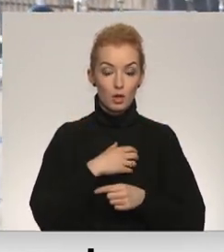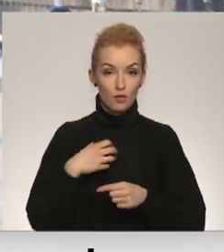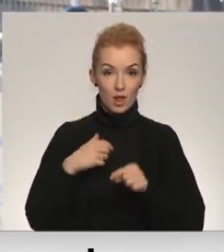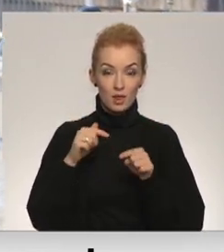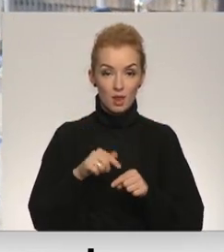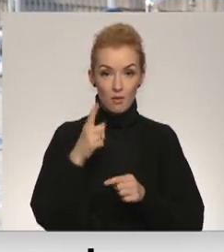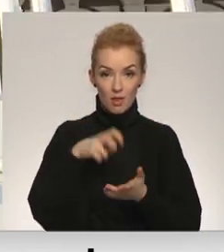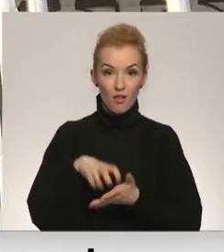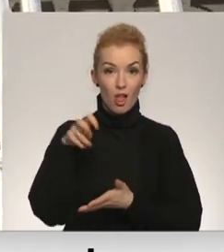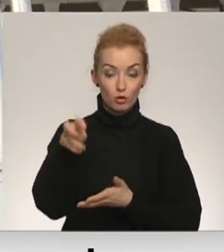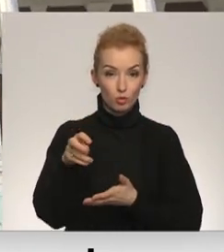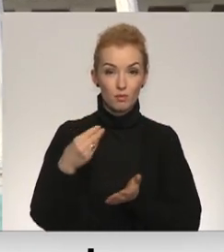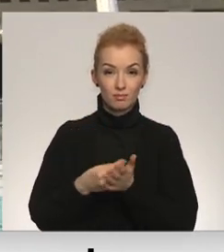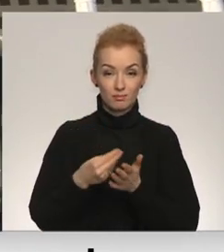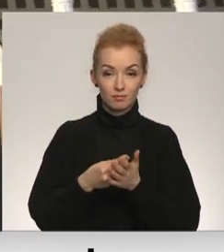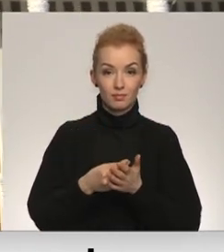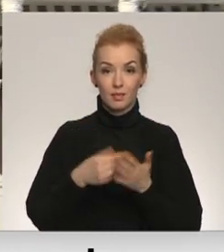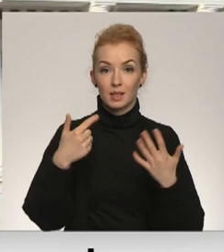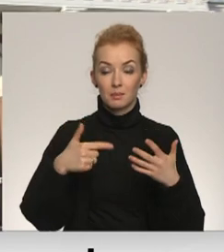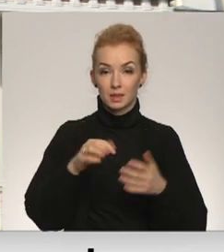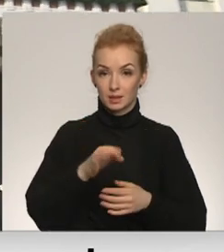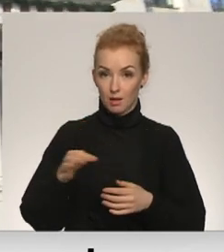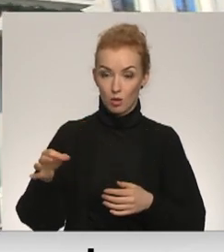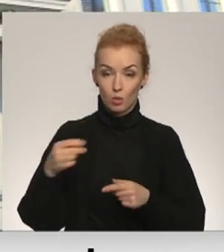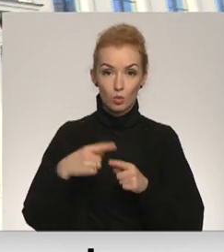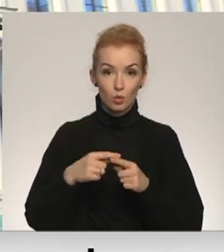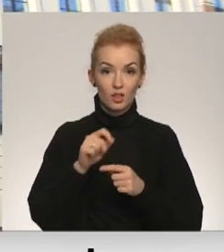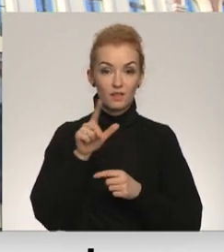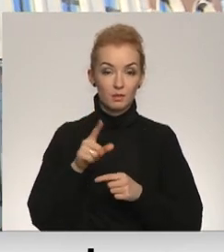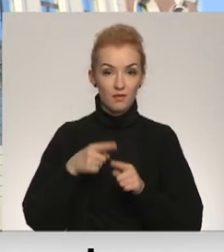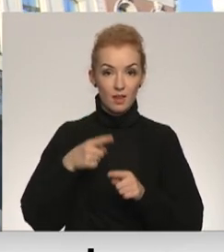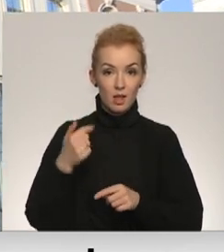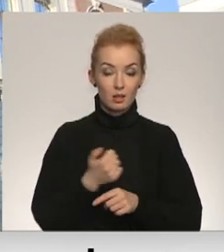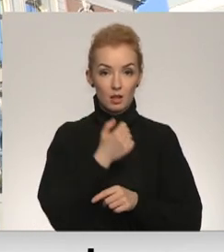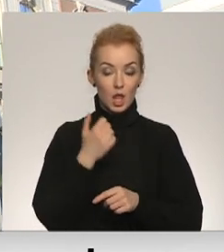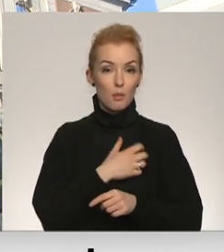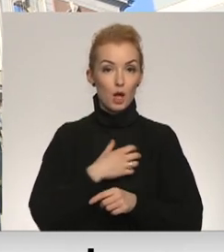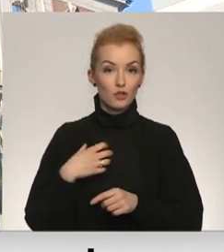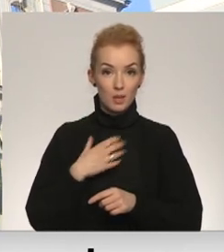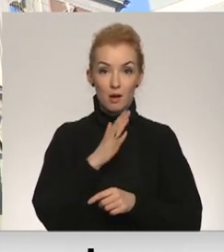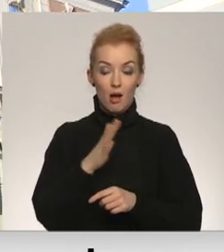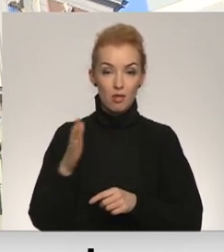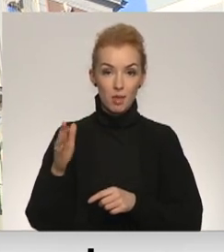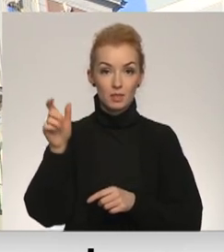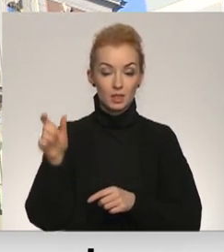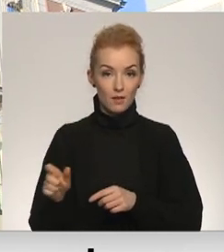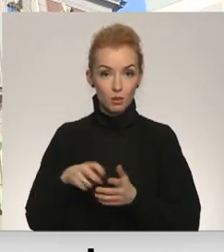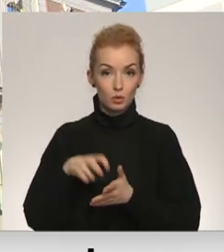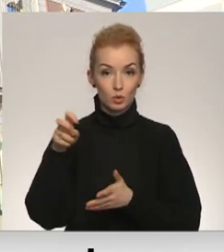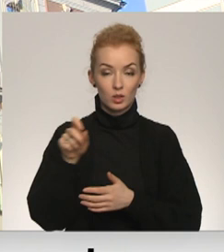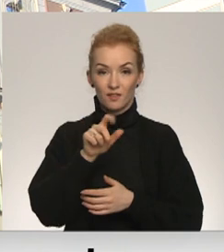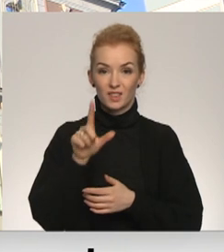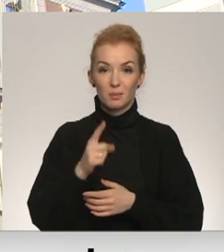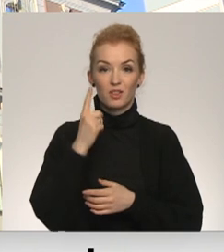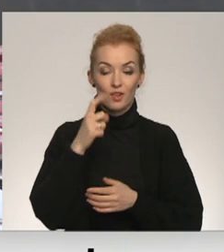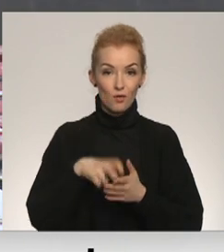vēstules nosūtīšana izmaksā vidējas 70 centus. Un vismaz reizi gadā pašvaldība katram nodokļa maksātājiem nosūta vismaz